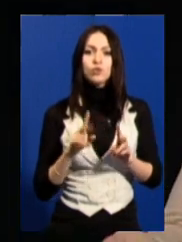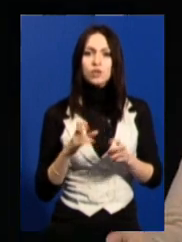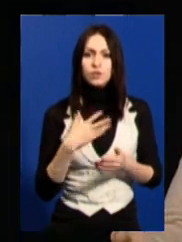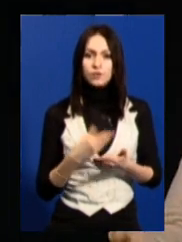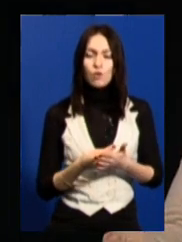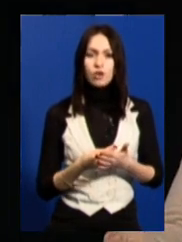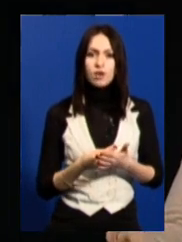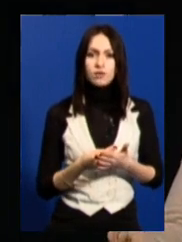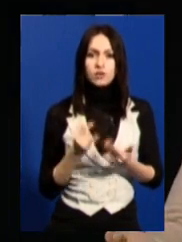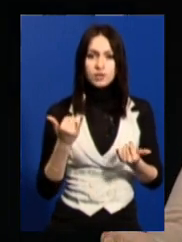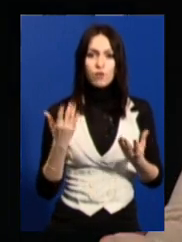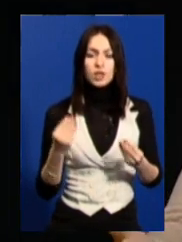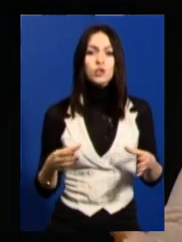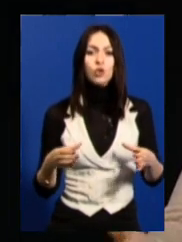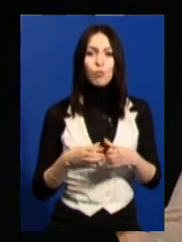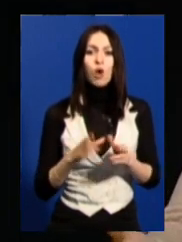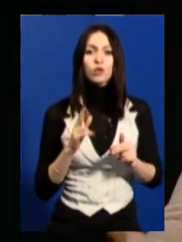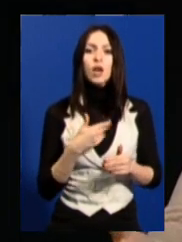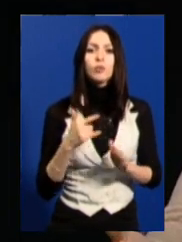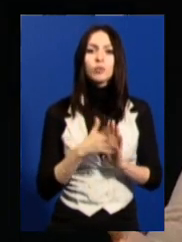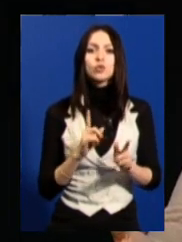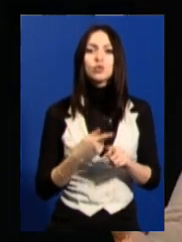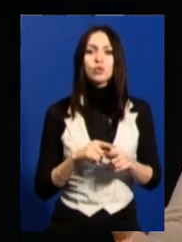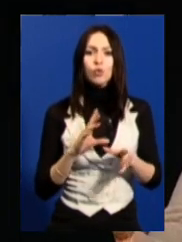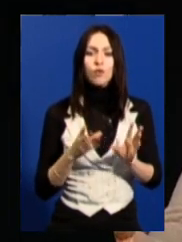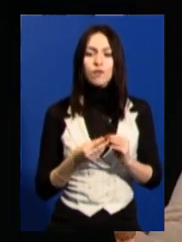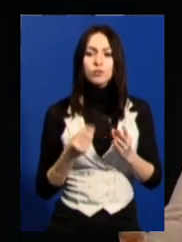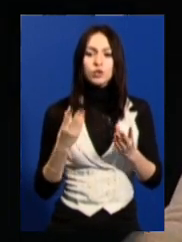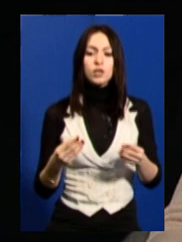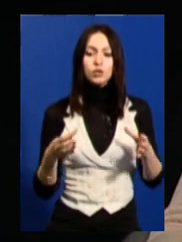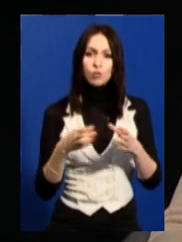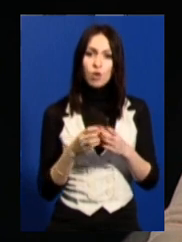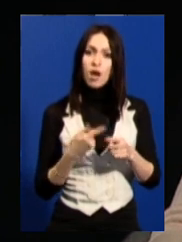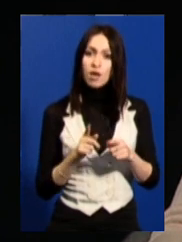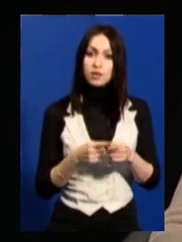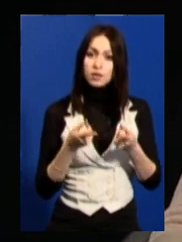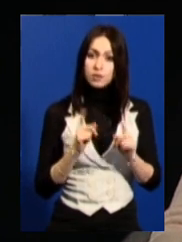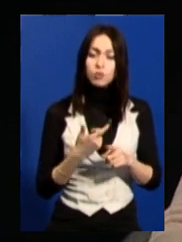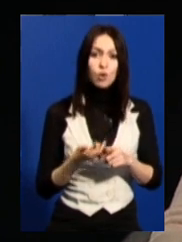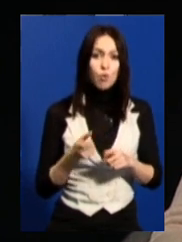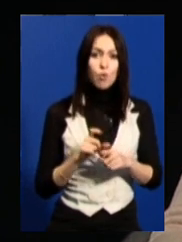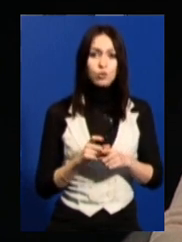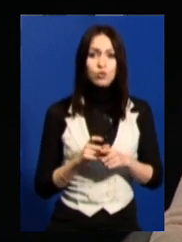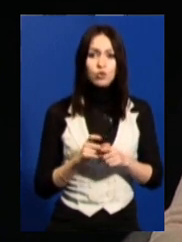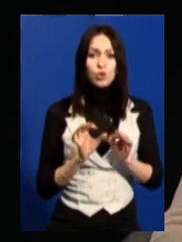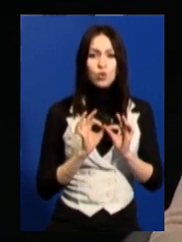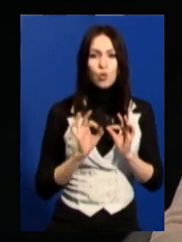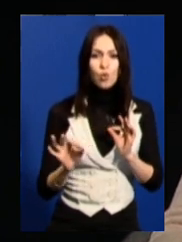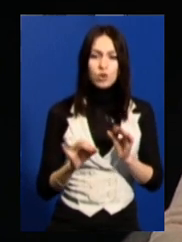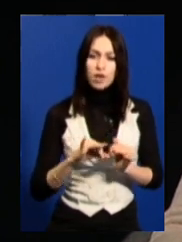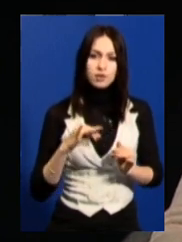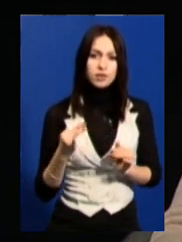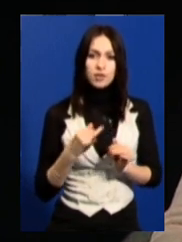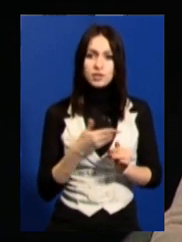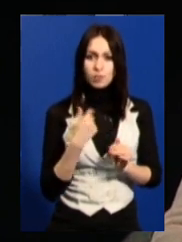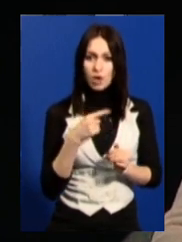насправді, у сьогодні день суборності. От як ми розуміємо, що це таке взагалі ця суборність? А це ж, насправді, дуже така тонка і цікава штука. Ми